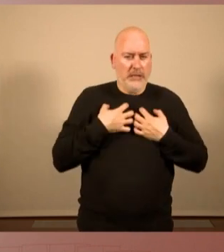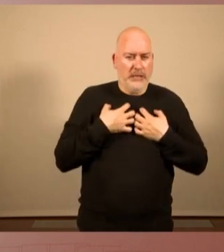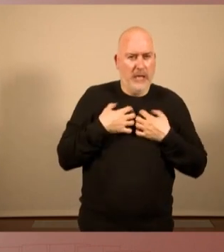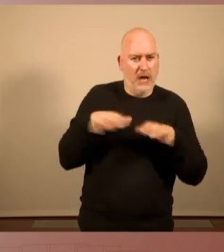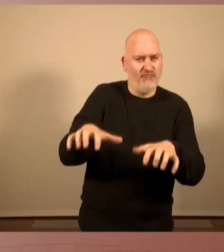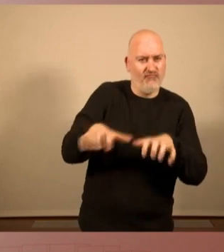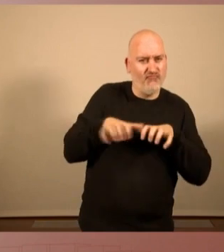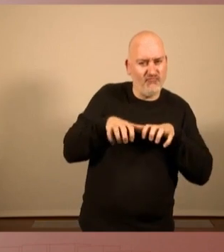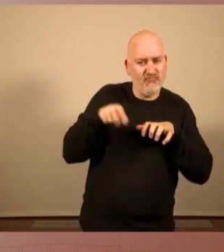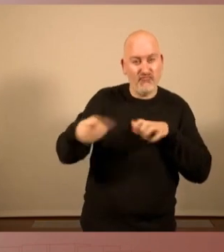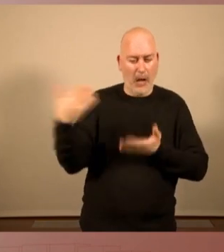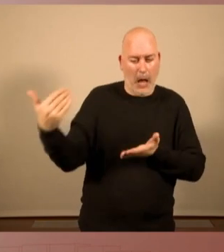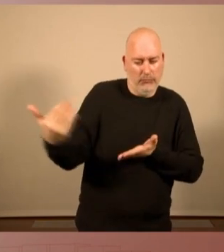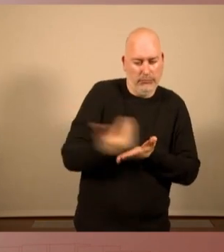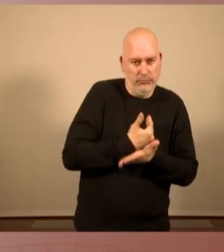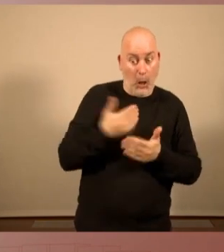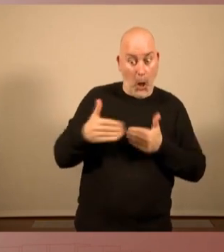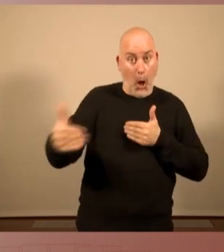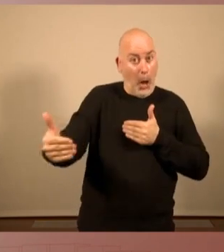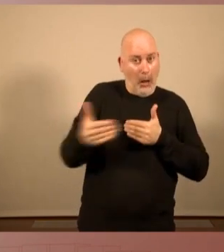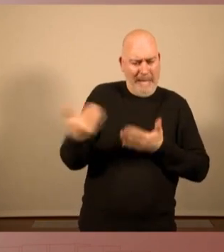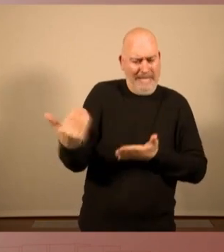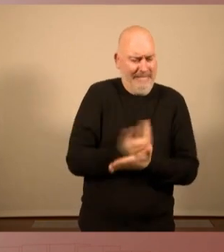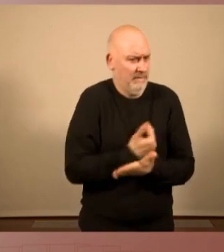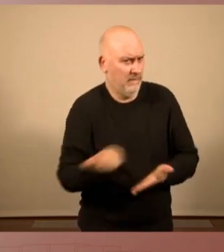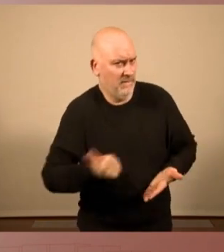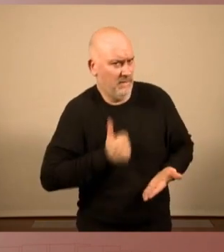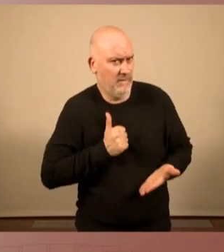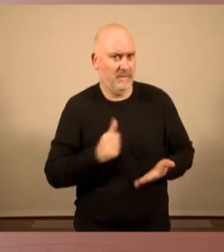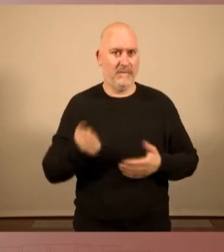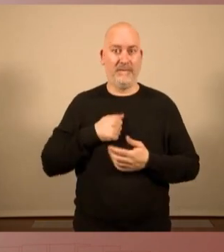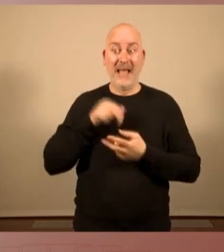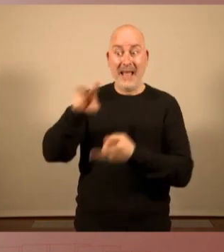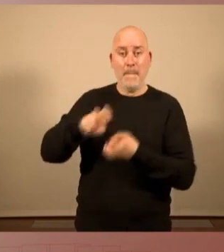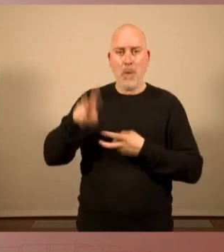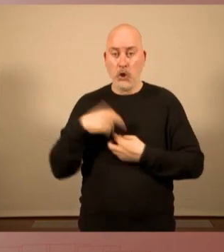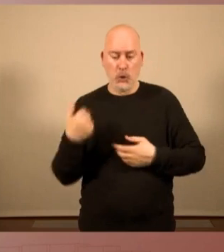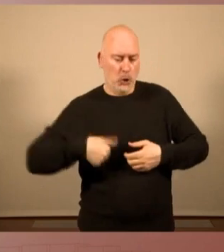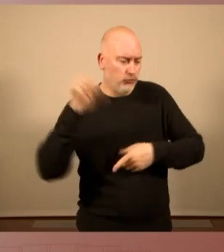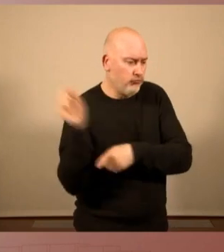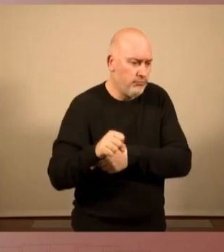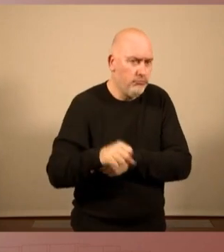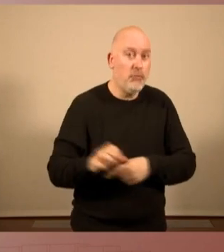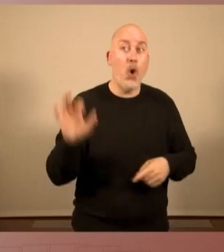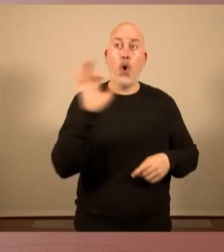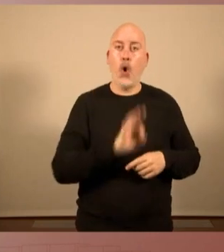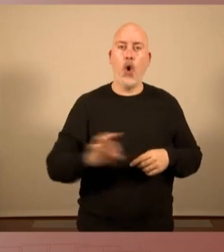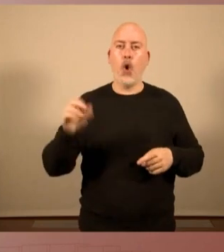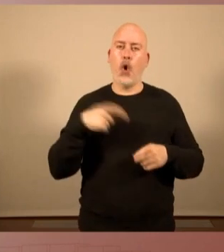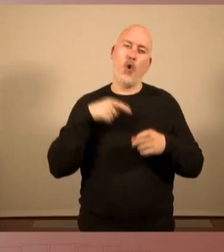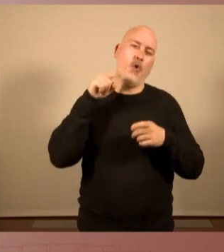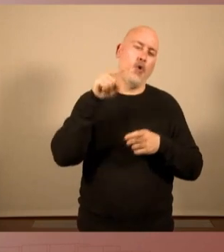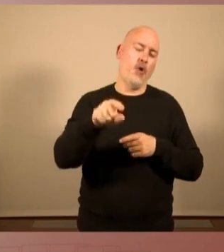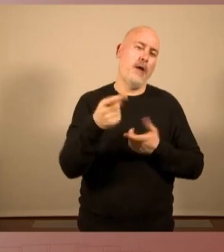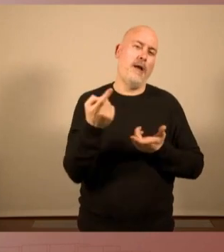maximització de guanys a curt termini, al·lusió d'impostos i regulació o externalització